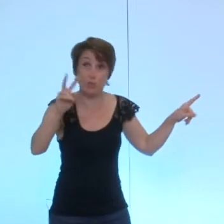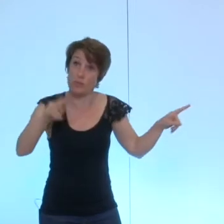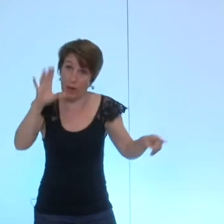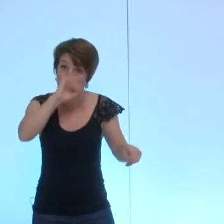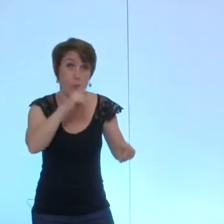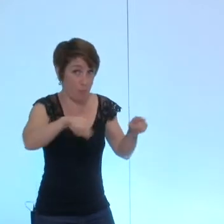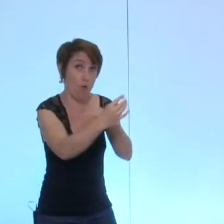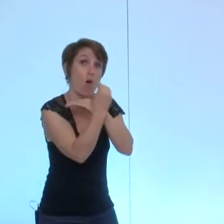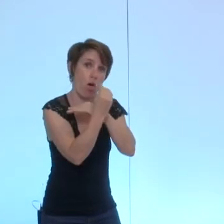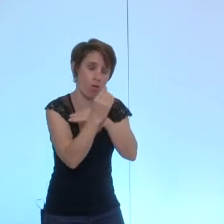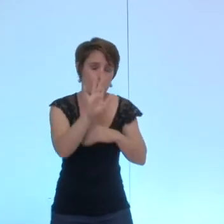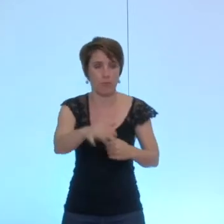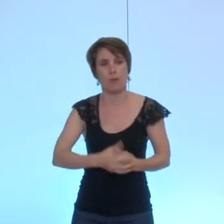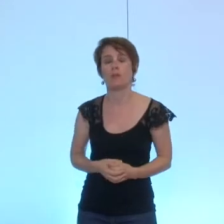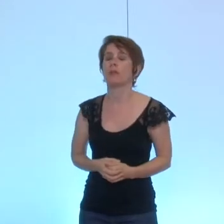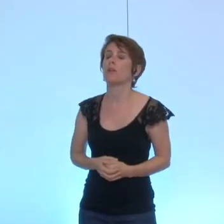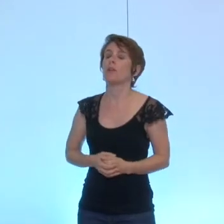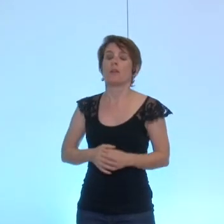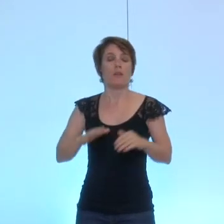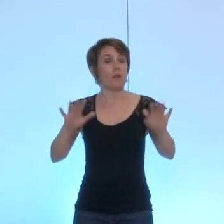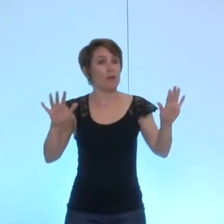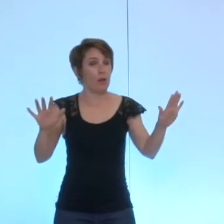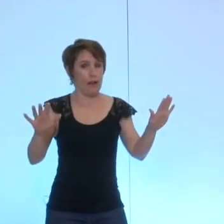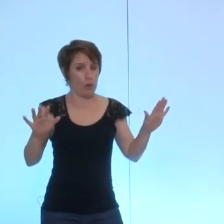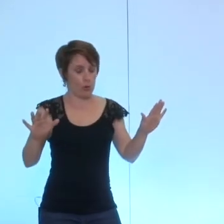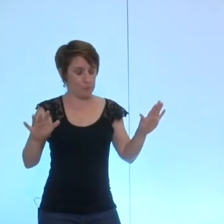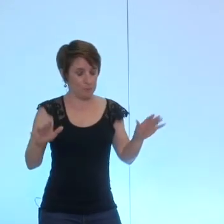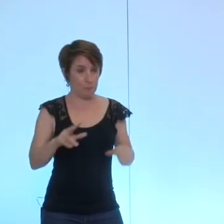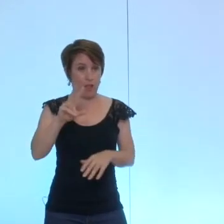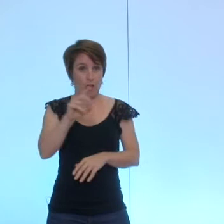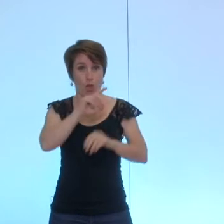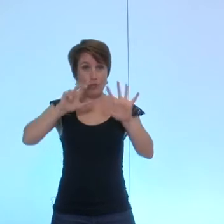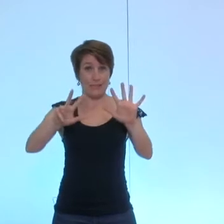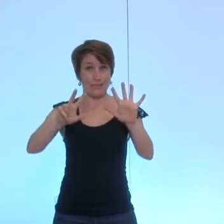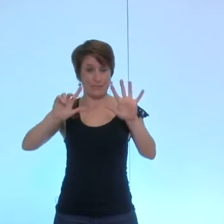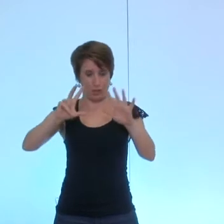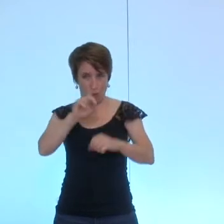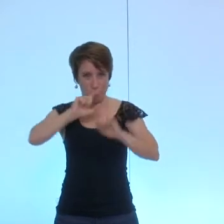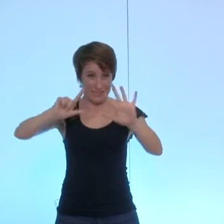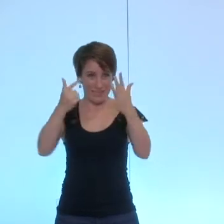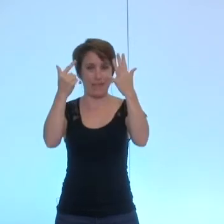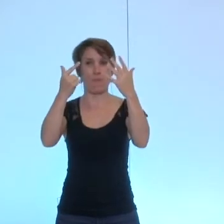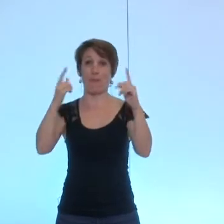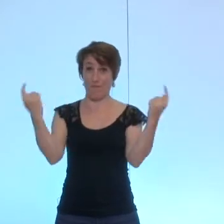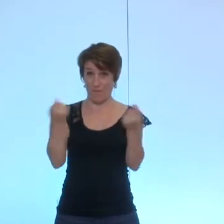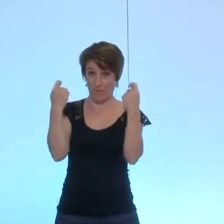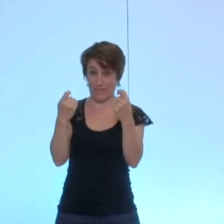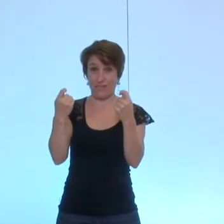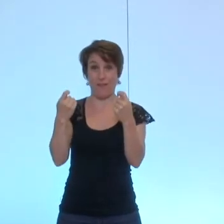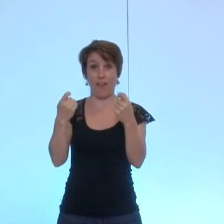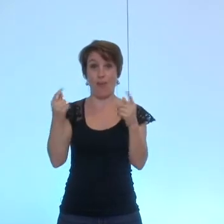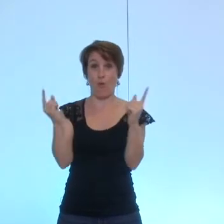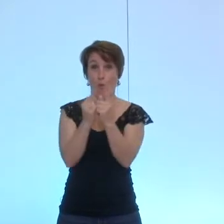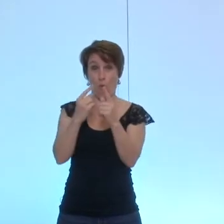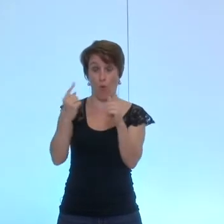juste dire que le 37ème festival du cours en plein air s'est très bien passé qu'effectivement le jury